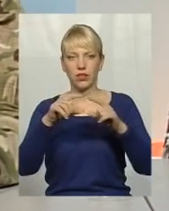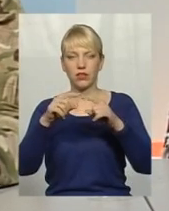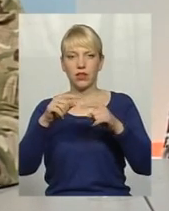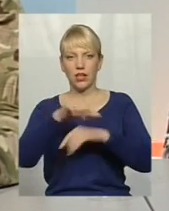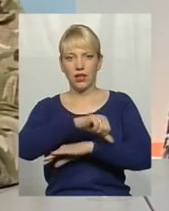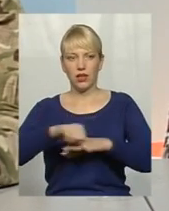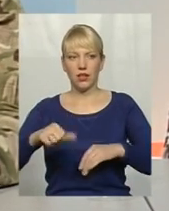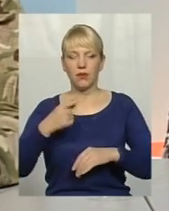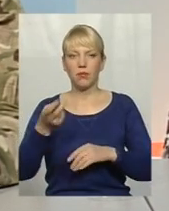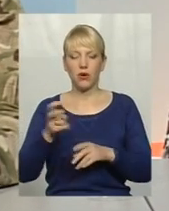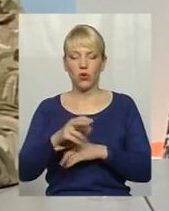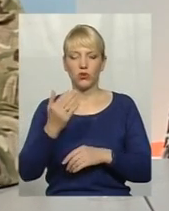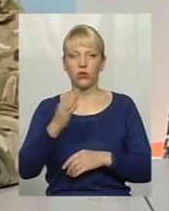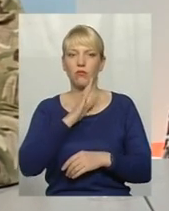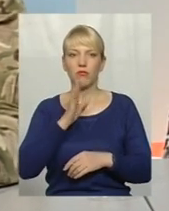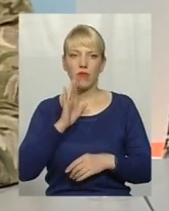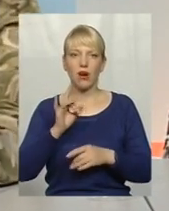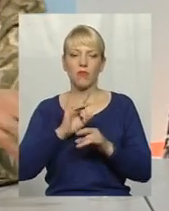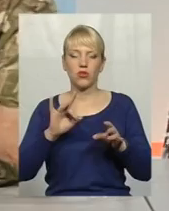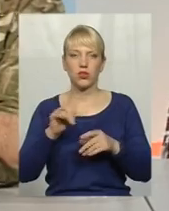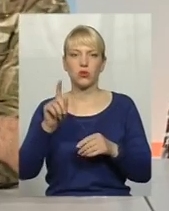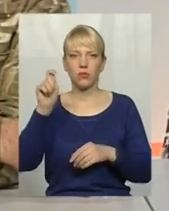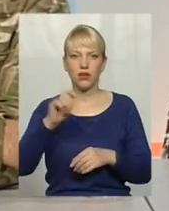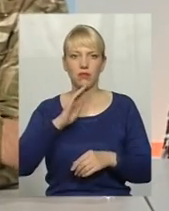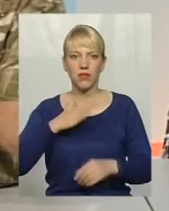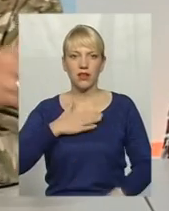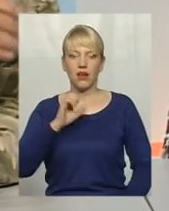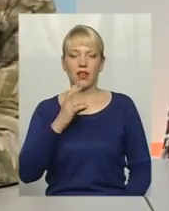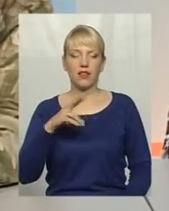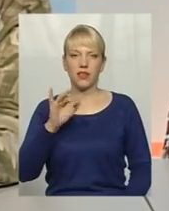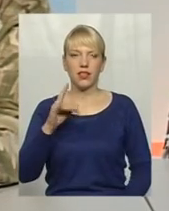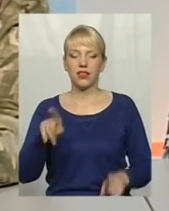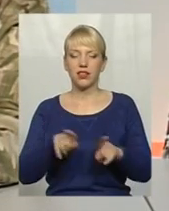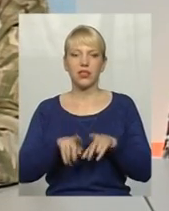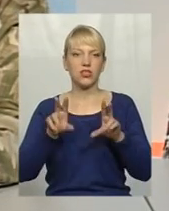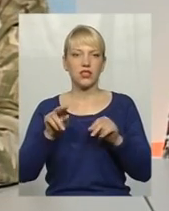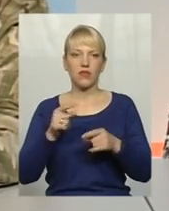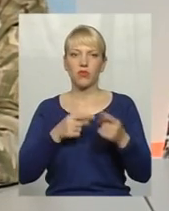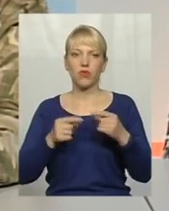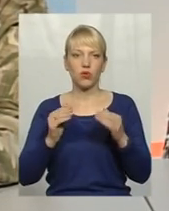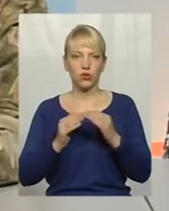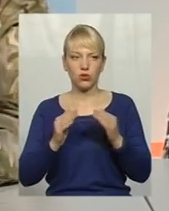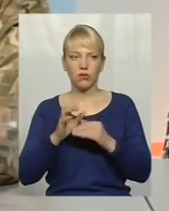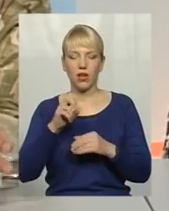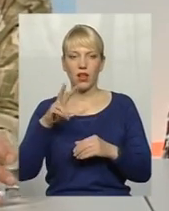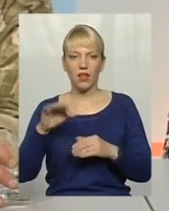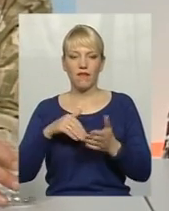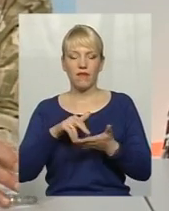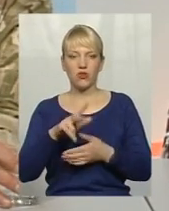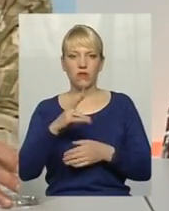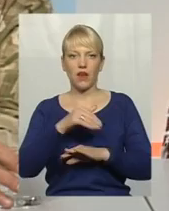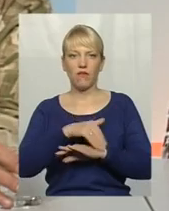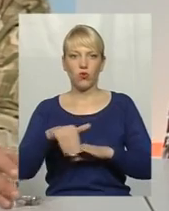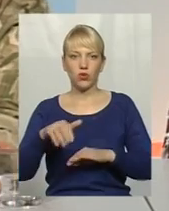мама і каже, Таню, приїхав мій Андрій і такий щасливий, повернувся додому, каже, але вийшов на вулицю,